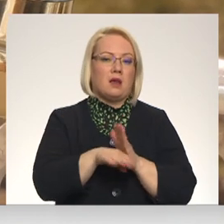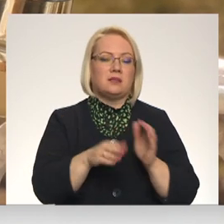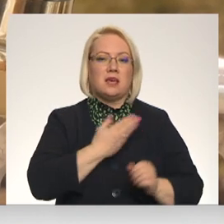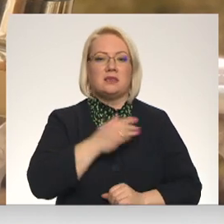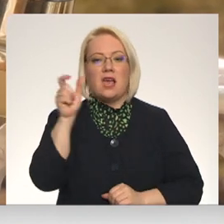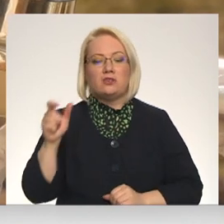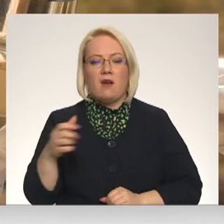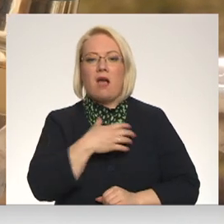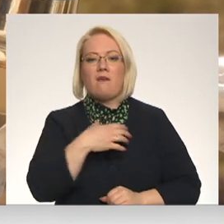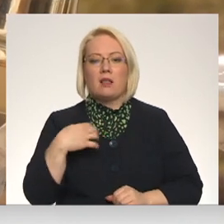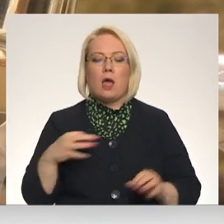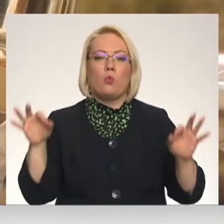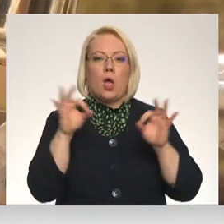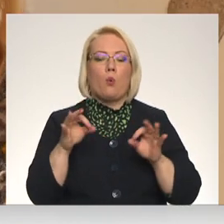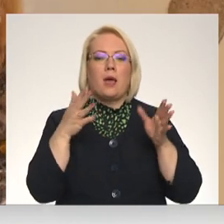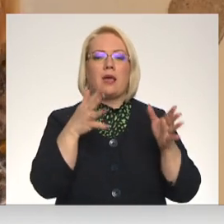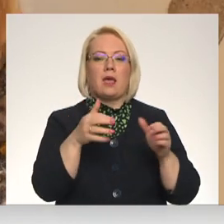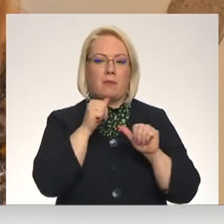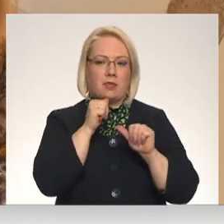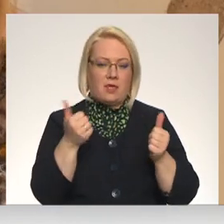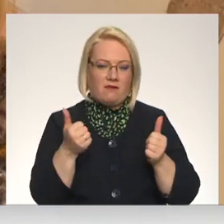nevaldība. Neko ietekmēt nevarot.